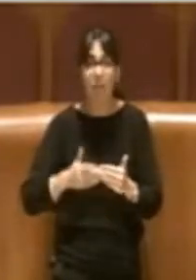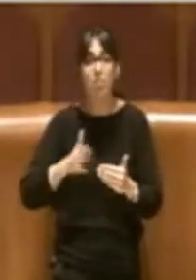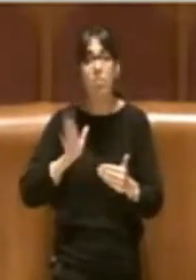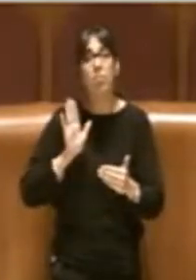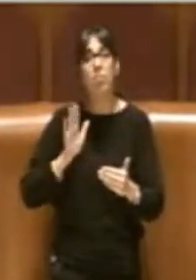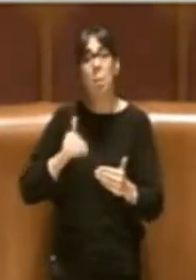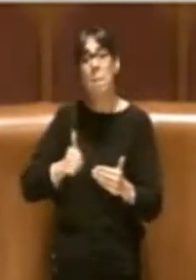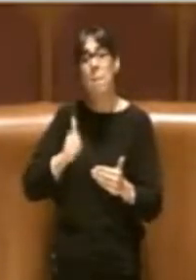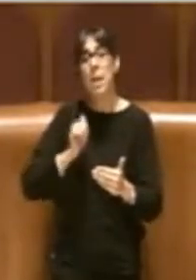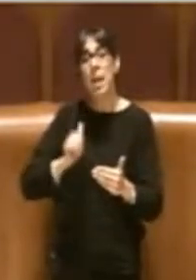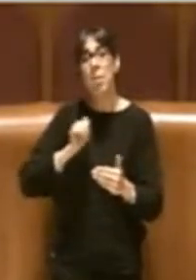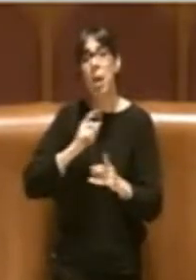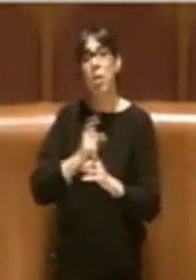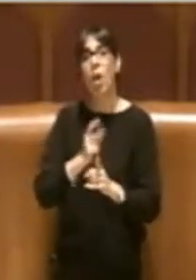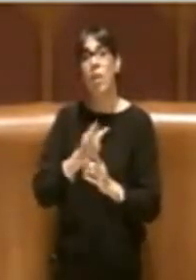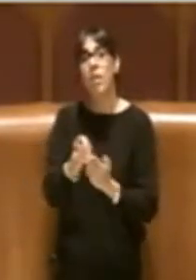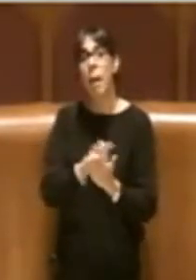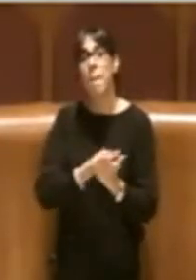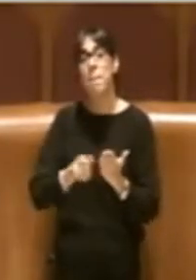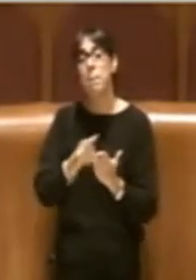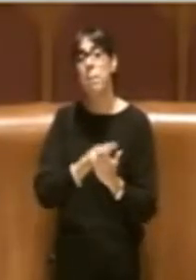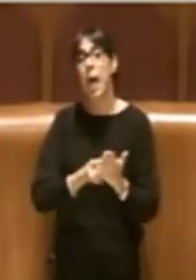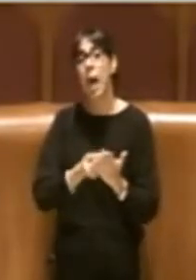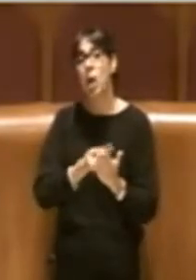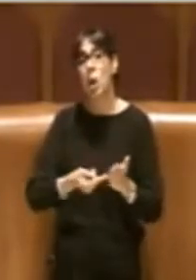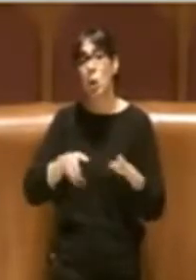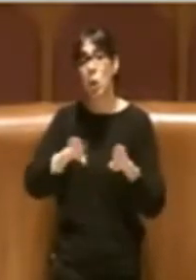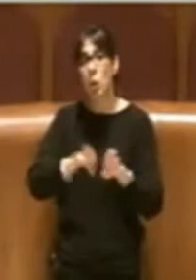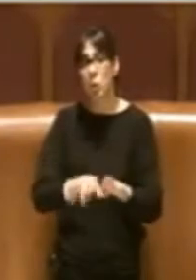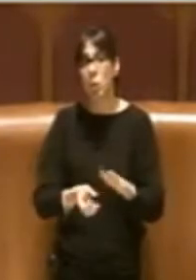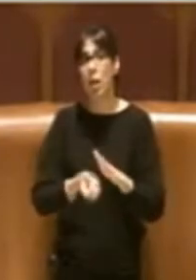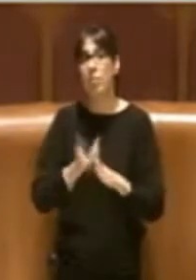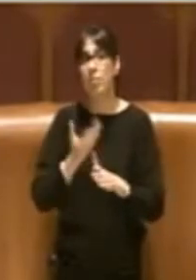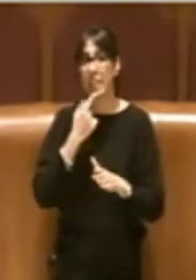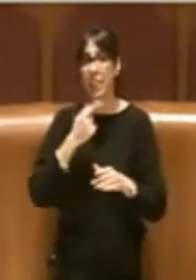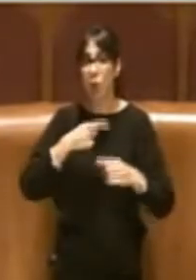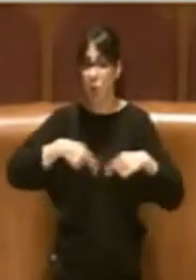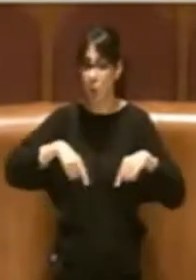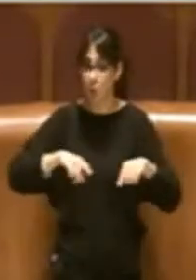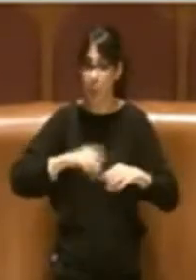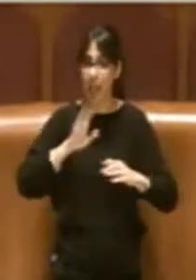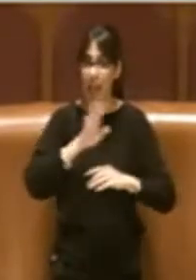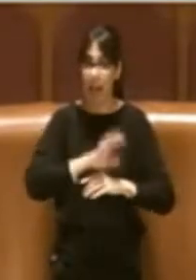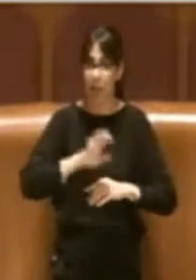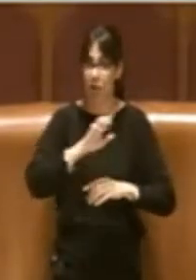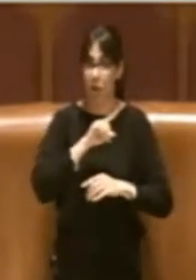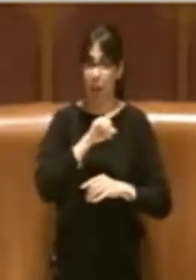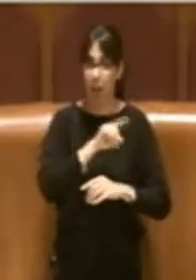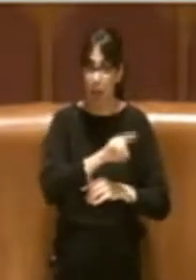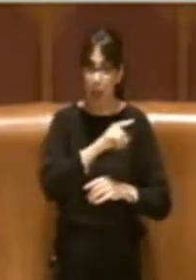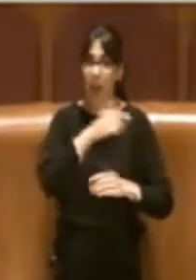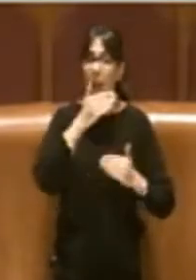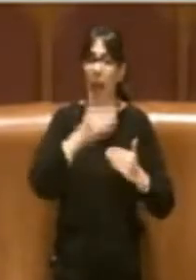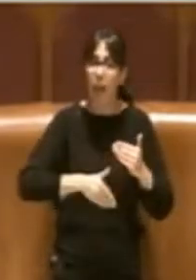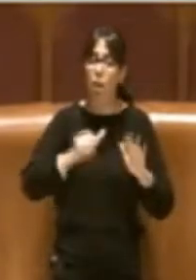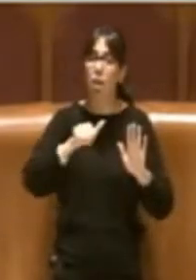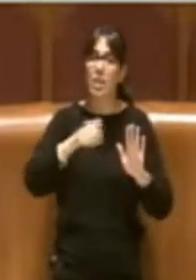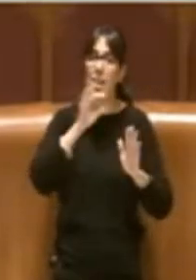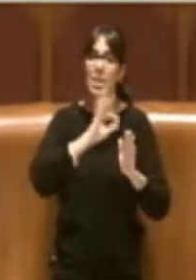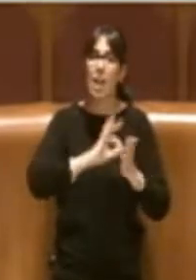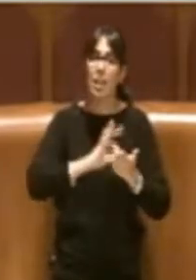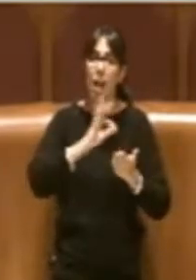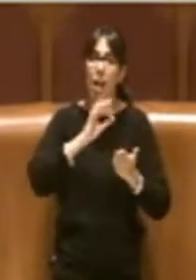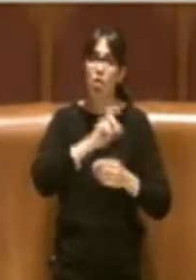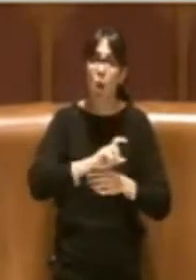per la chiusura effettuato dalla Giunta regionale entro 60 giorni dalla data di approvazione